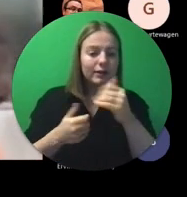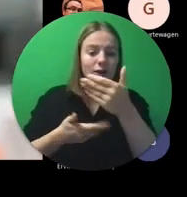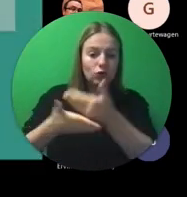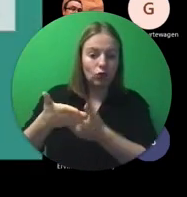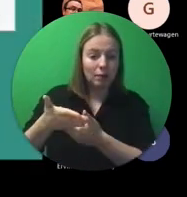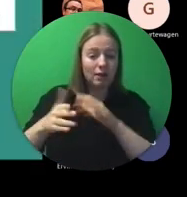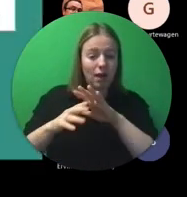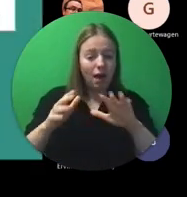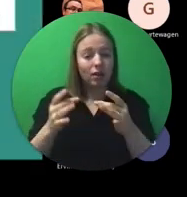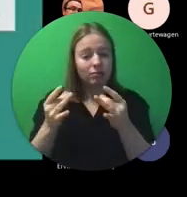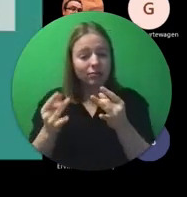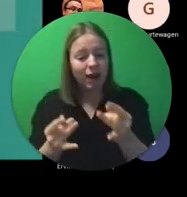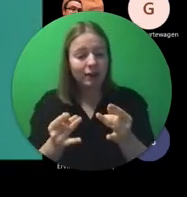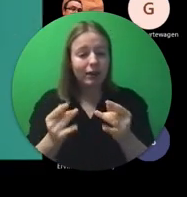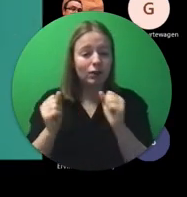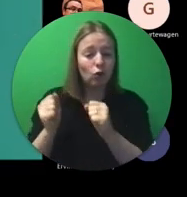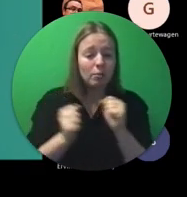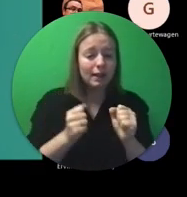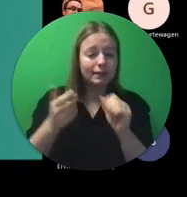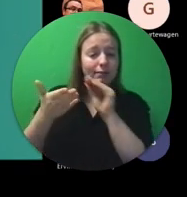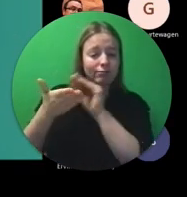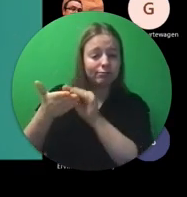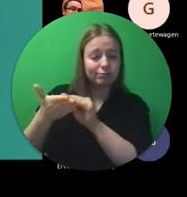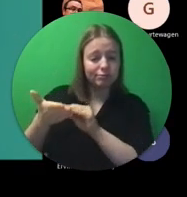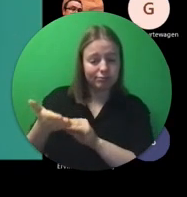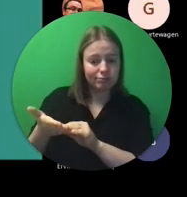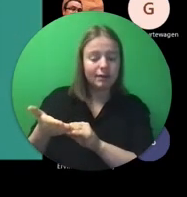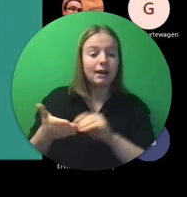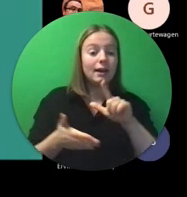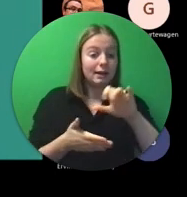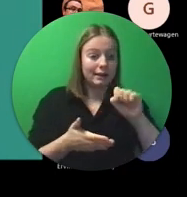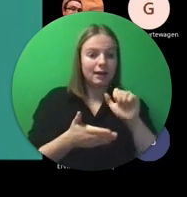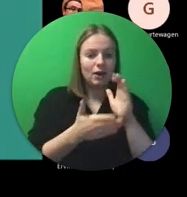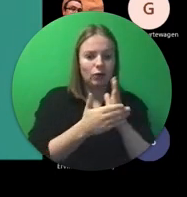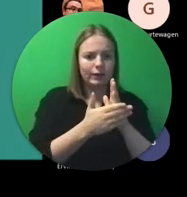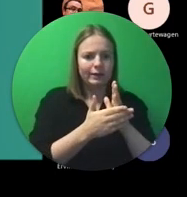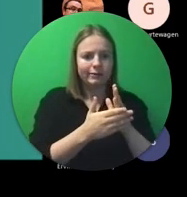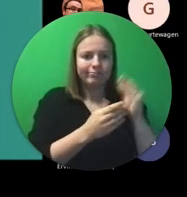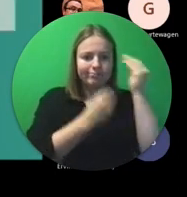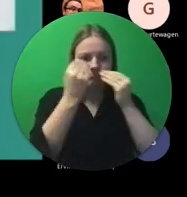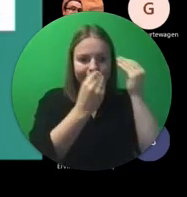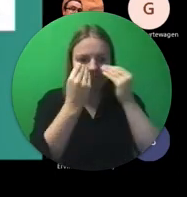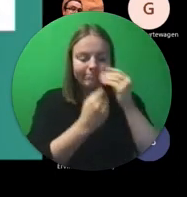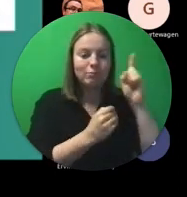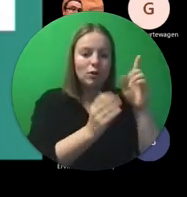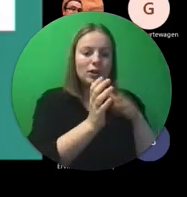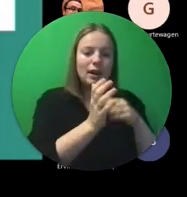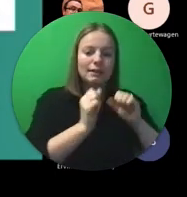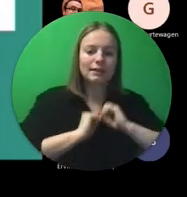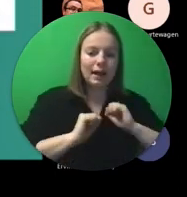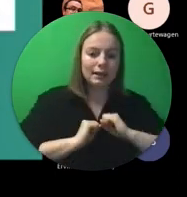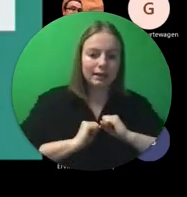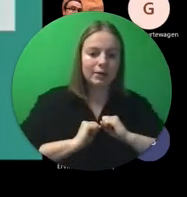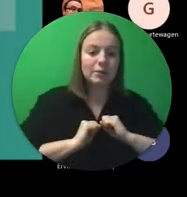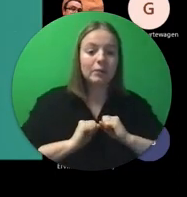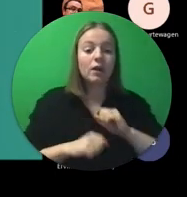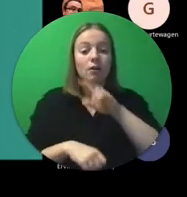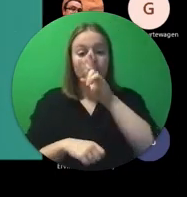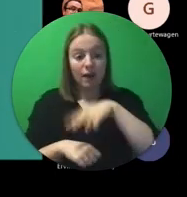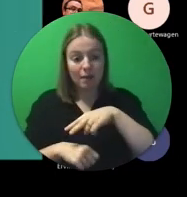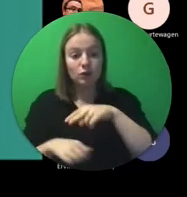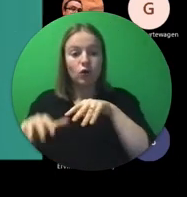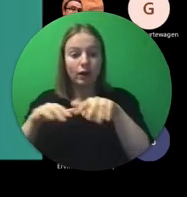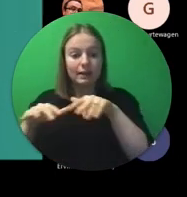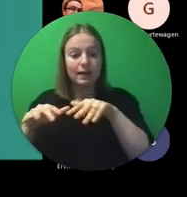alle competenties en vaardigheden omschrijft die Lisa tijdens haar buitenlandse stage heeft verworven en wordt ondertekend door